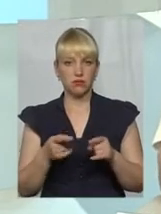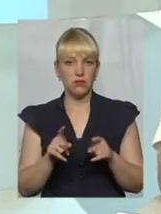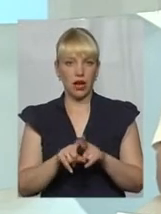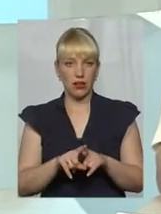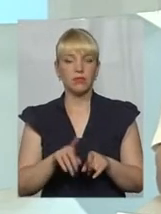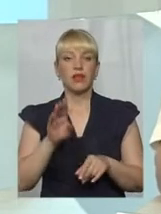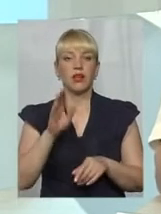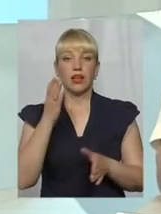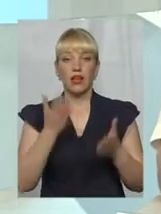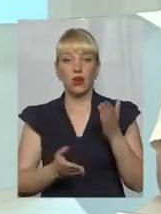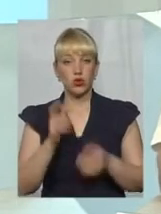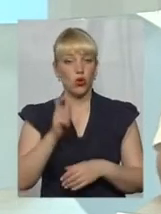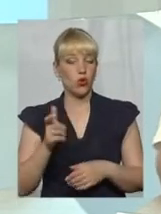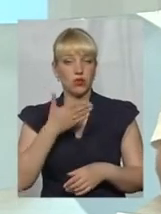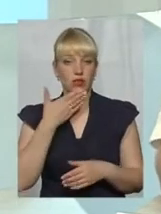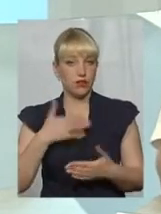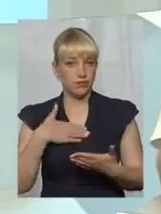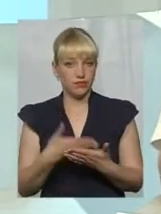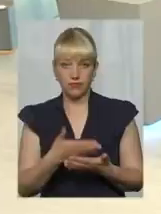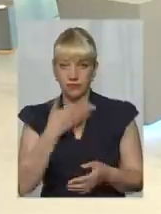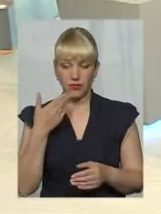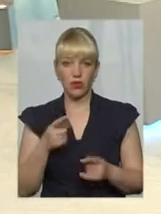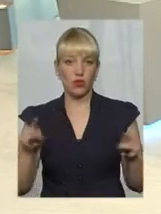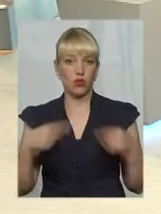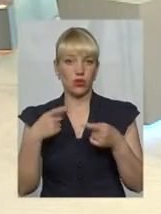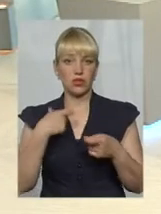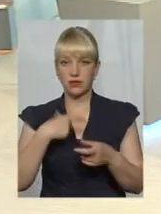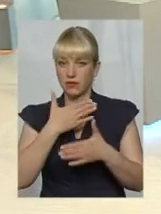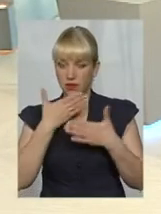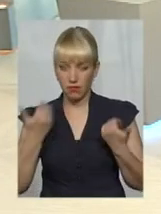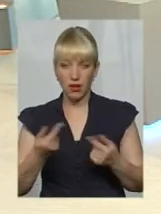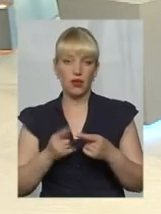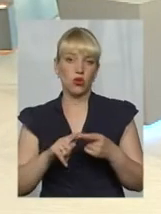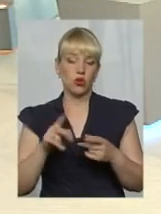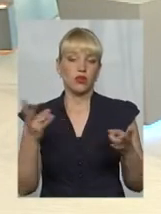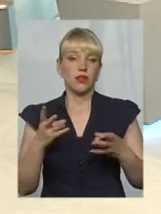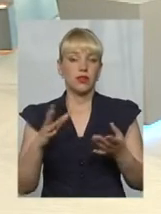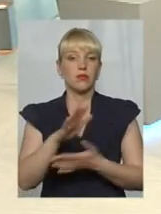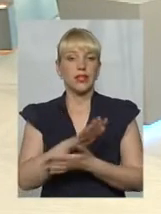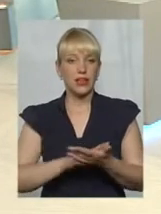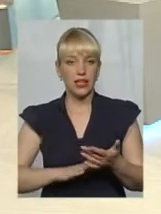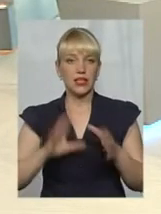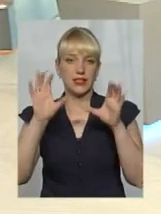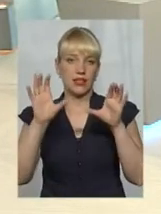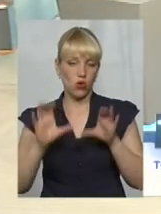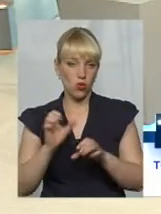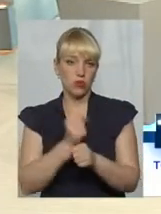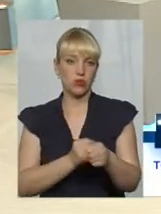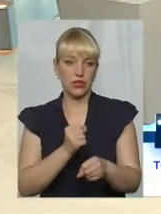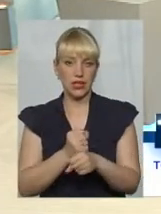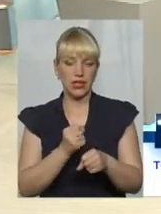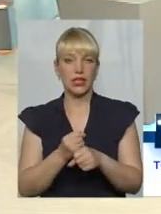якщо вони не проявили ініціативи, не організувалися, значить, якось потрібно далі законодіяти, і створюється,